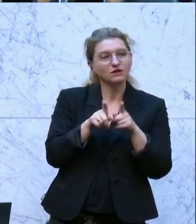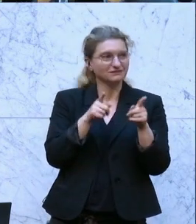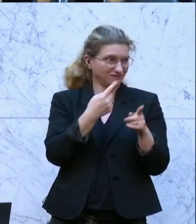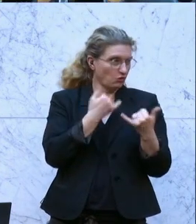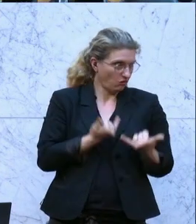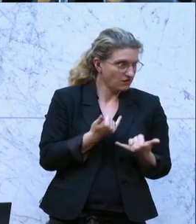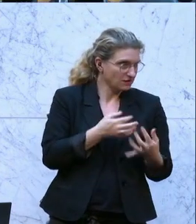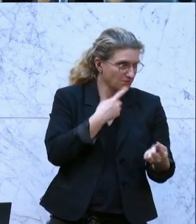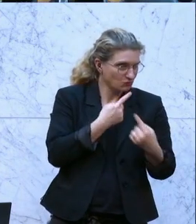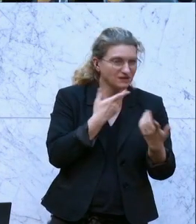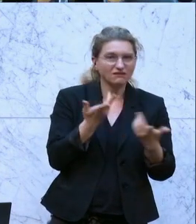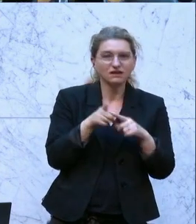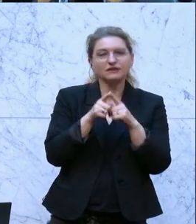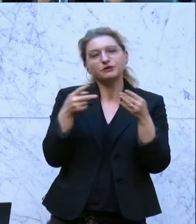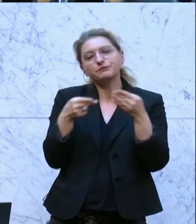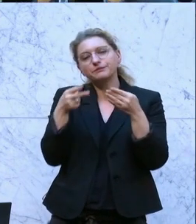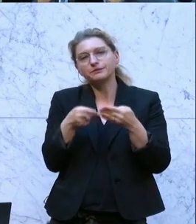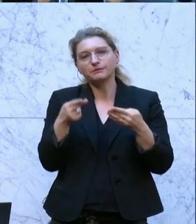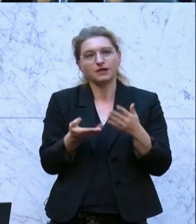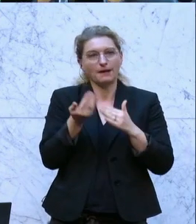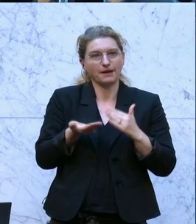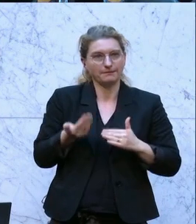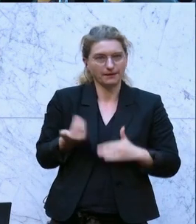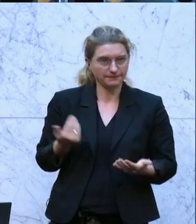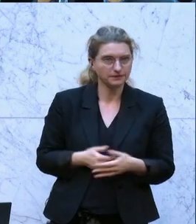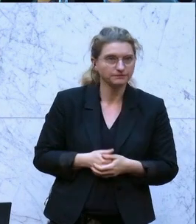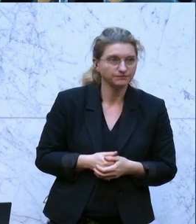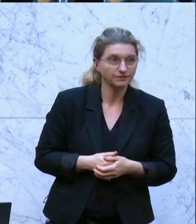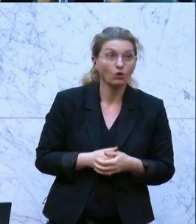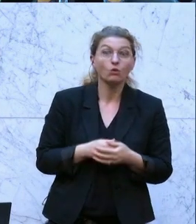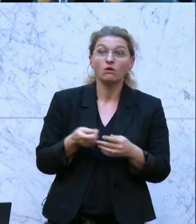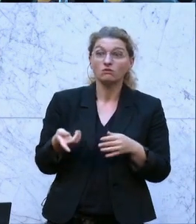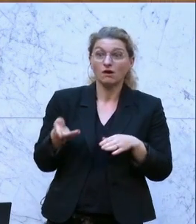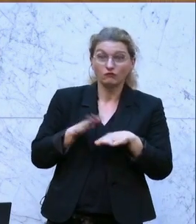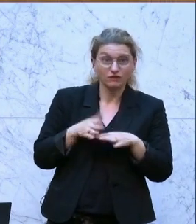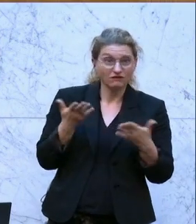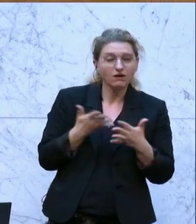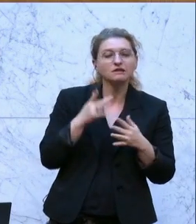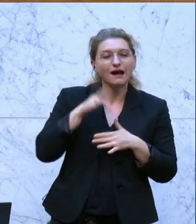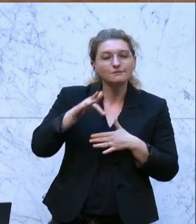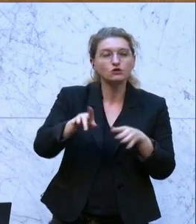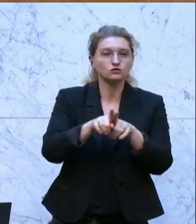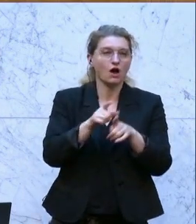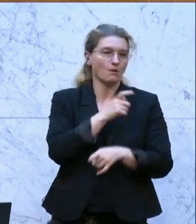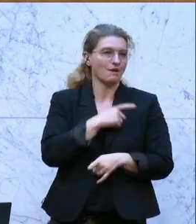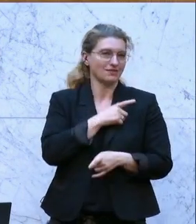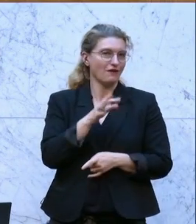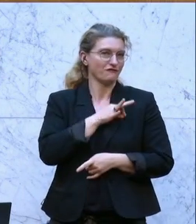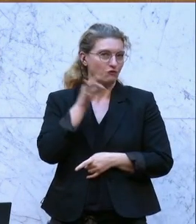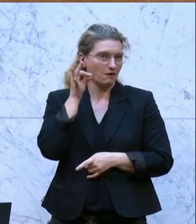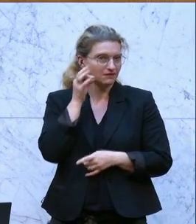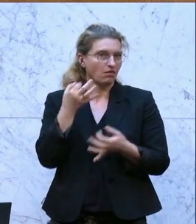wurde. Und daran lasst man noch dazu, ab und zu, eine Parteifreundin mitverdienen.